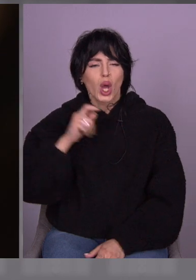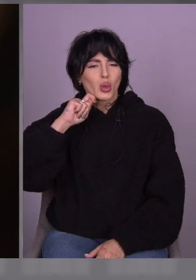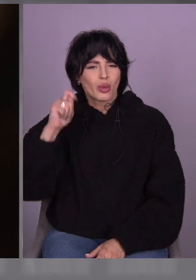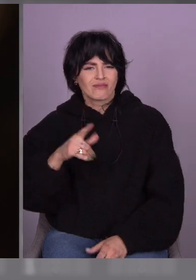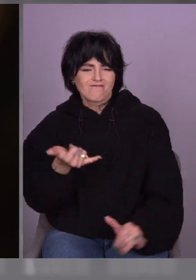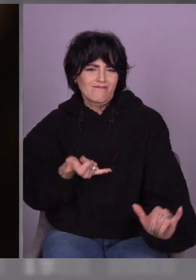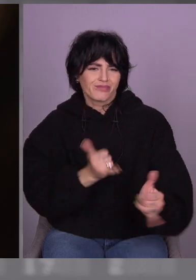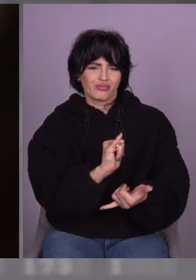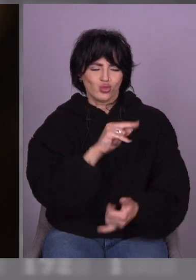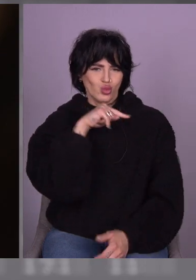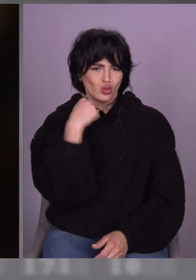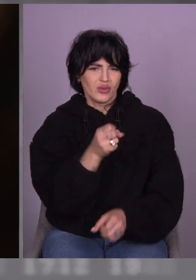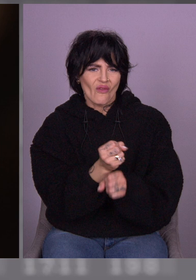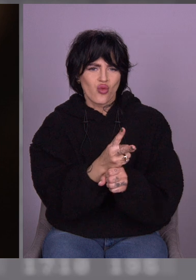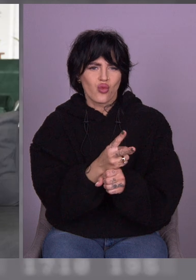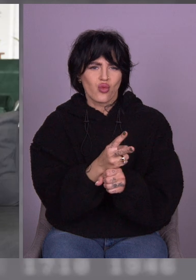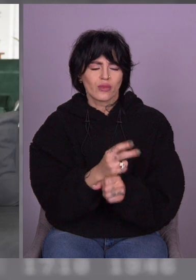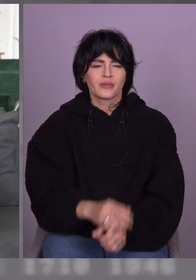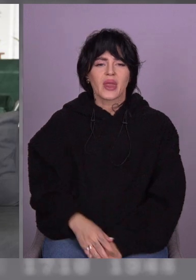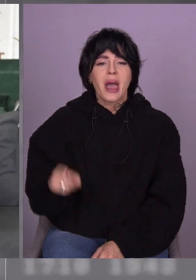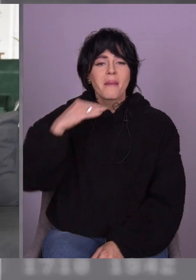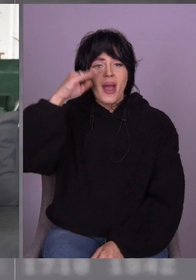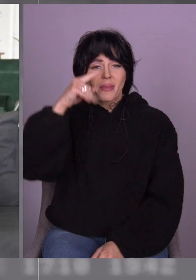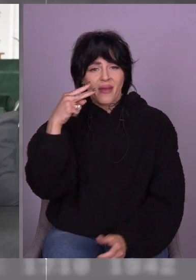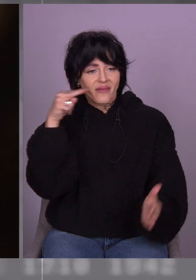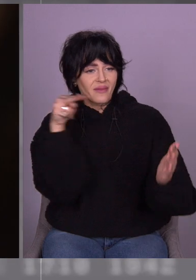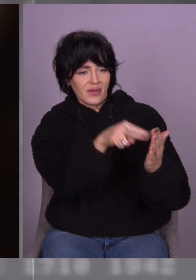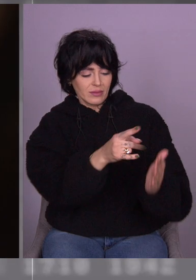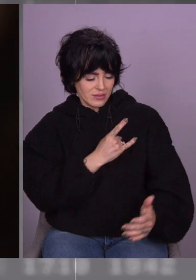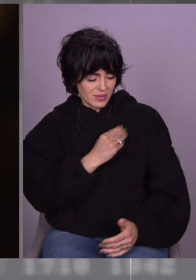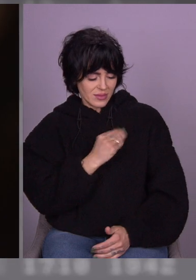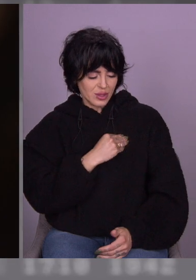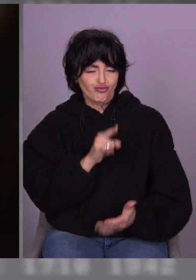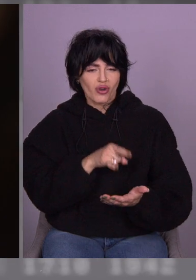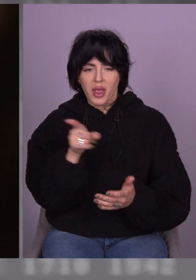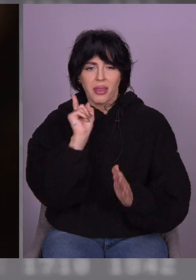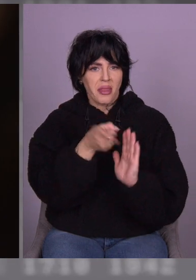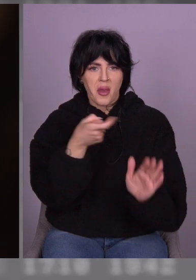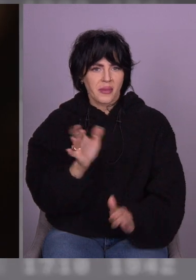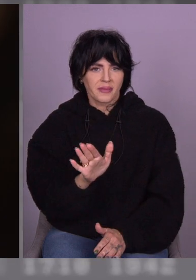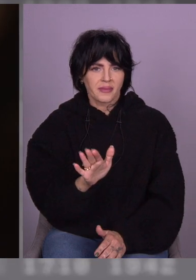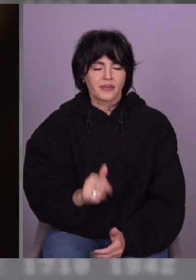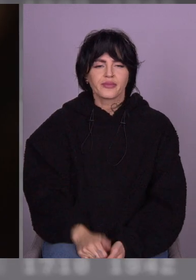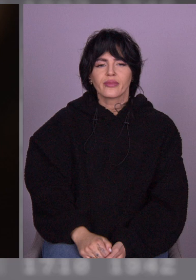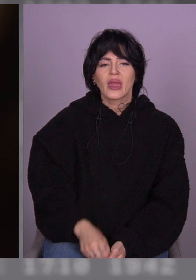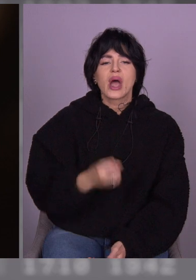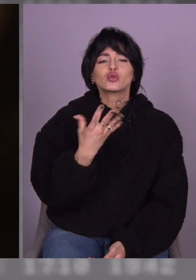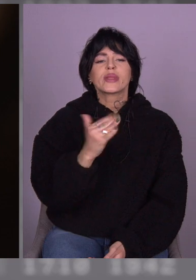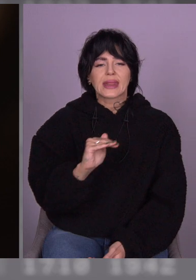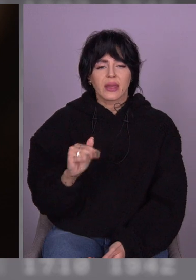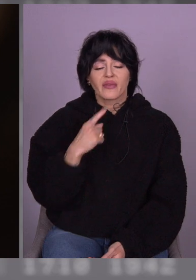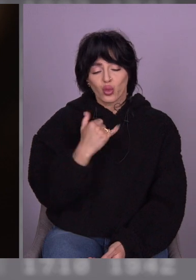їх. Ну, тато ще не помітив жабку у Лілі на плечі. А скільки у вас дітей? Дві дочки. Дві дочки.